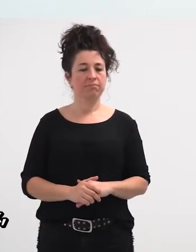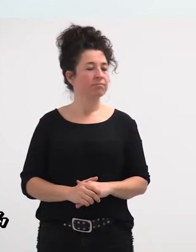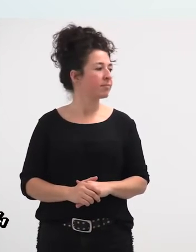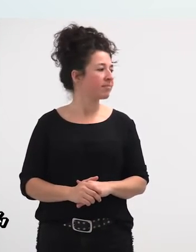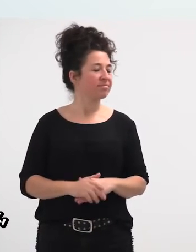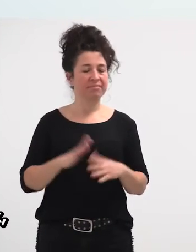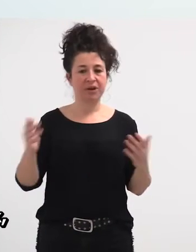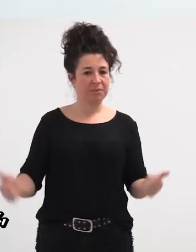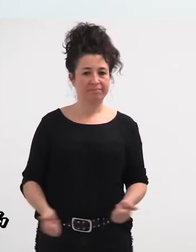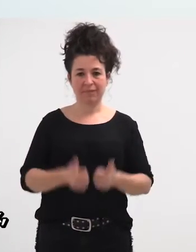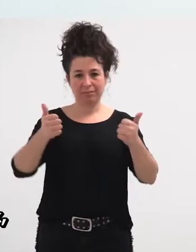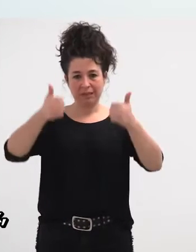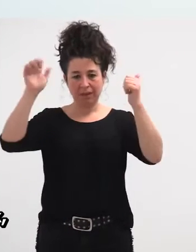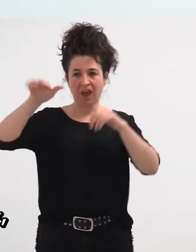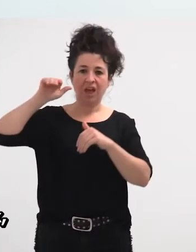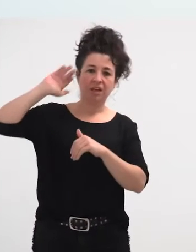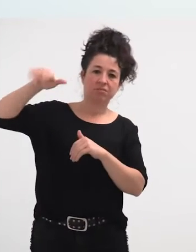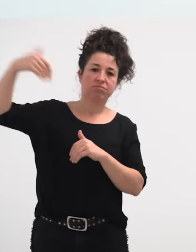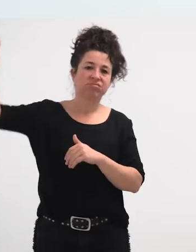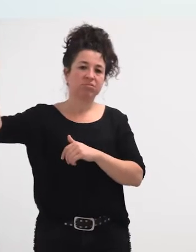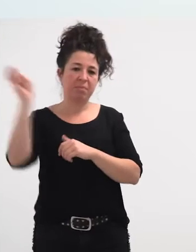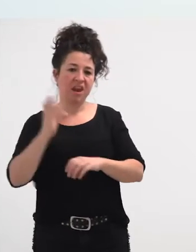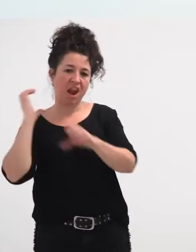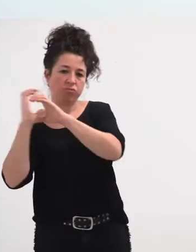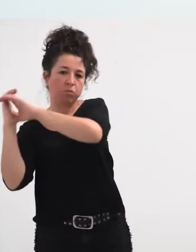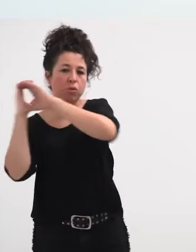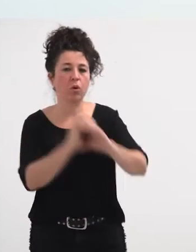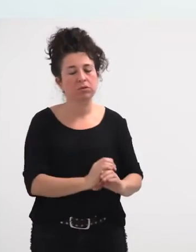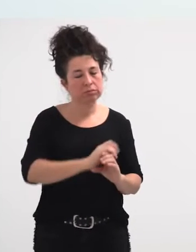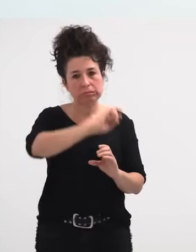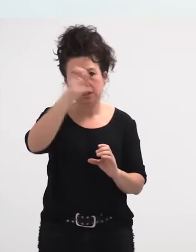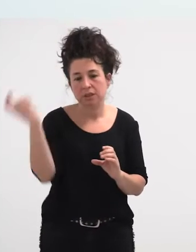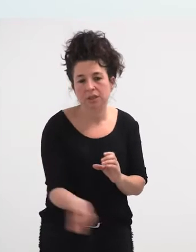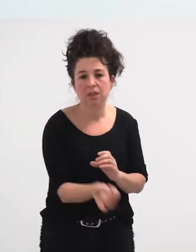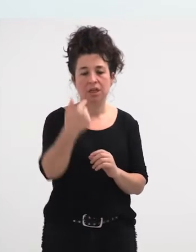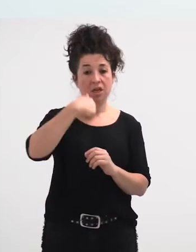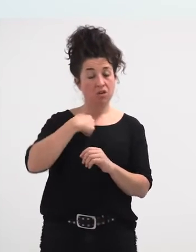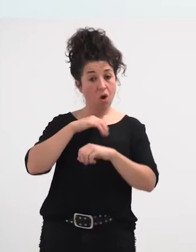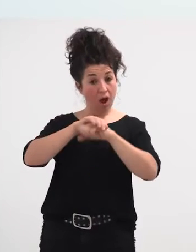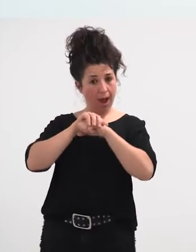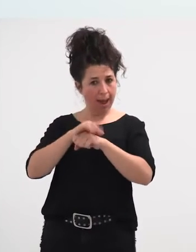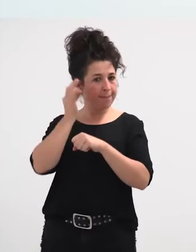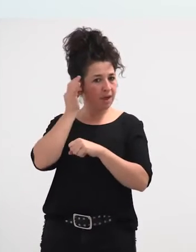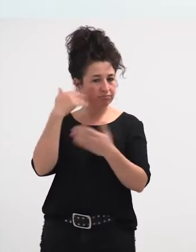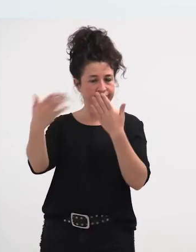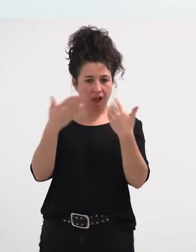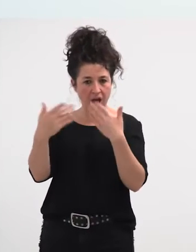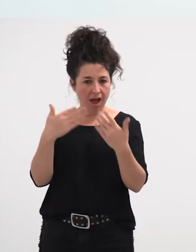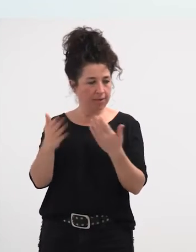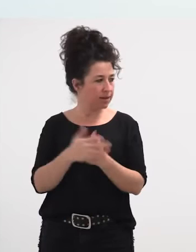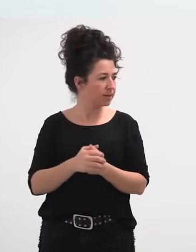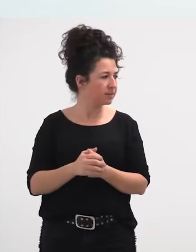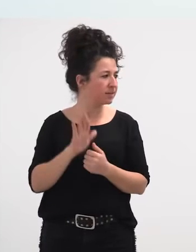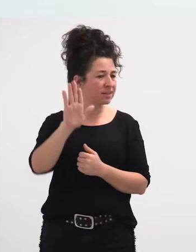eta gero, bueno, ori, kanpotarrak, autobusetan etotzen dira, oie guztiak, nik hitz egin nuen, nire lagun batekin, eta sate zian, haber, baina,